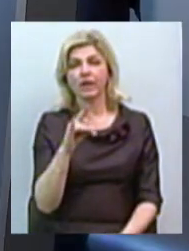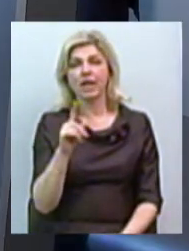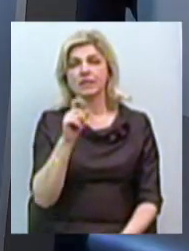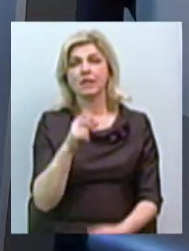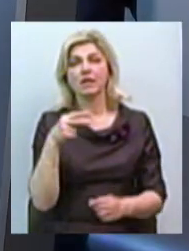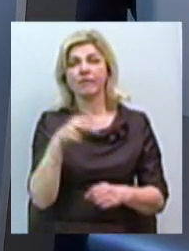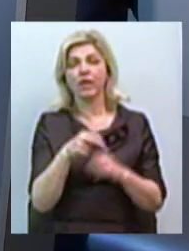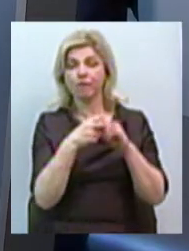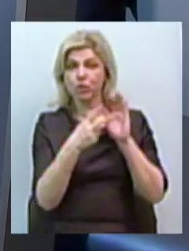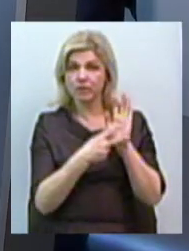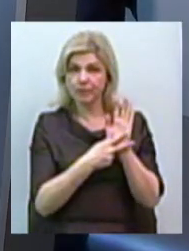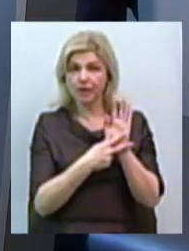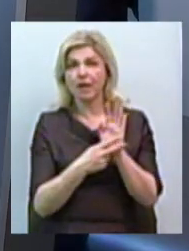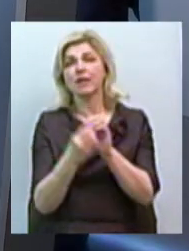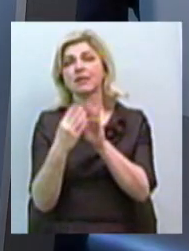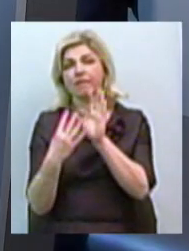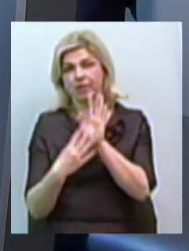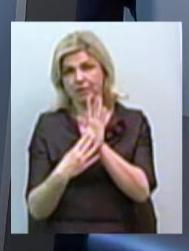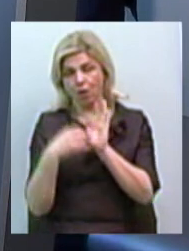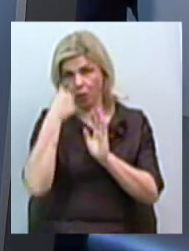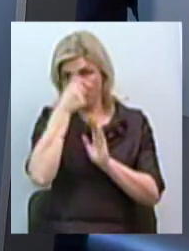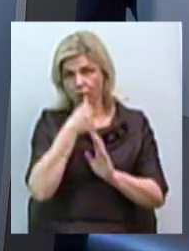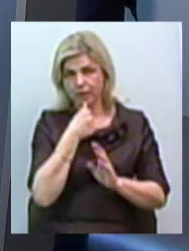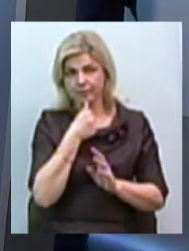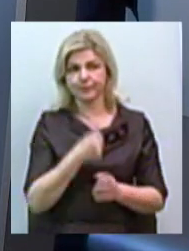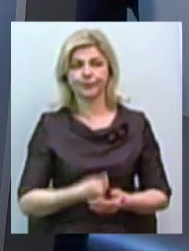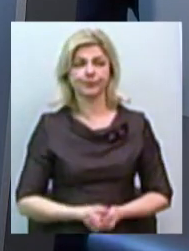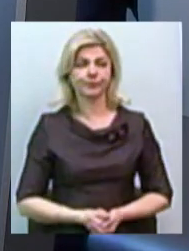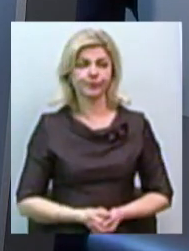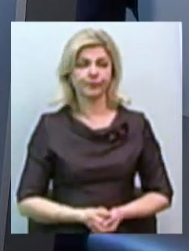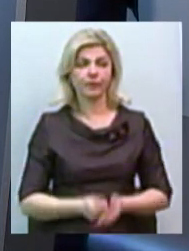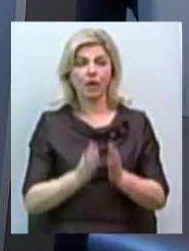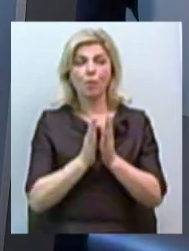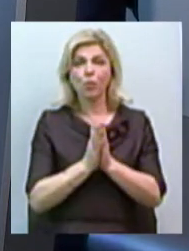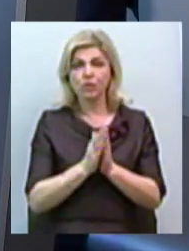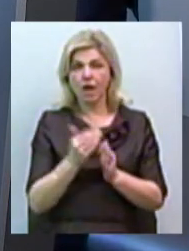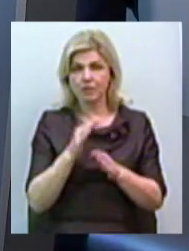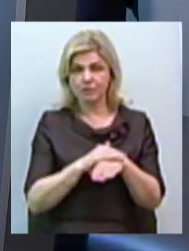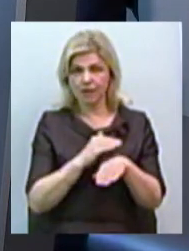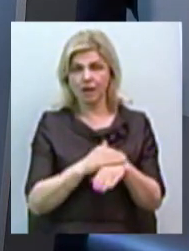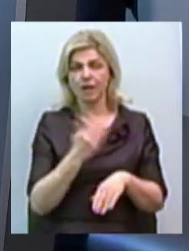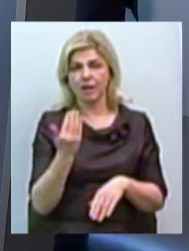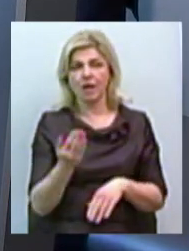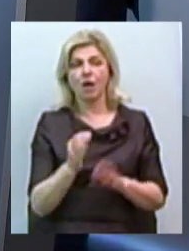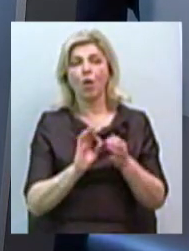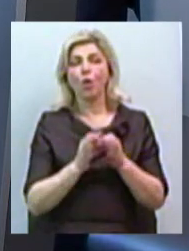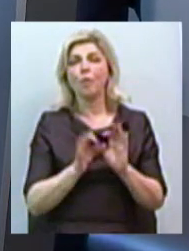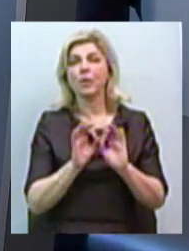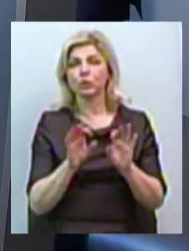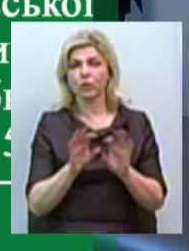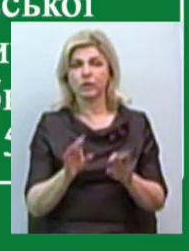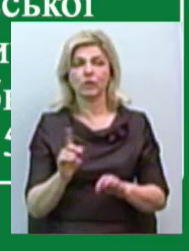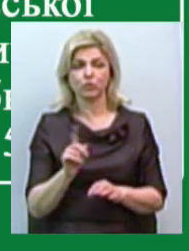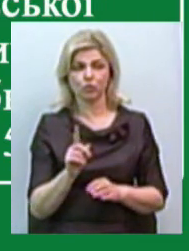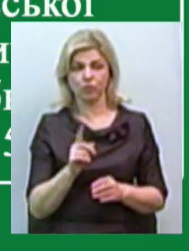-2019 роки. Максим Петрович, будь ласка, прокоментуйте, що